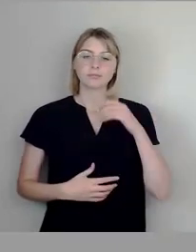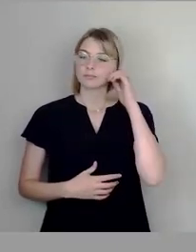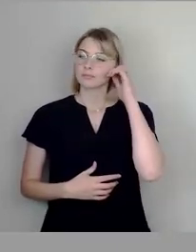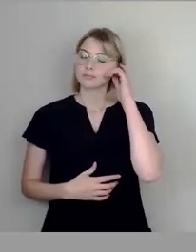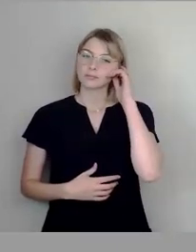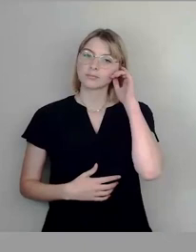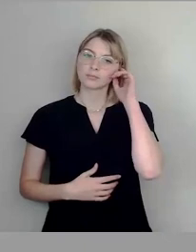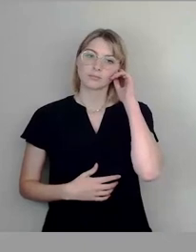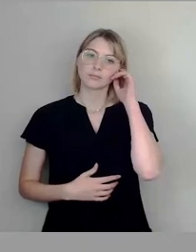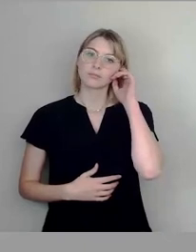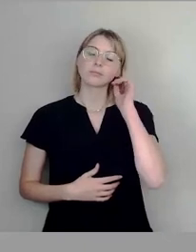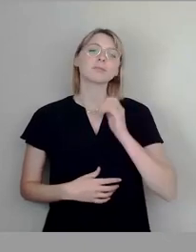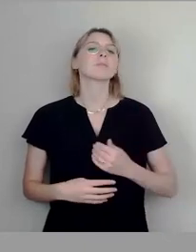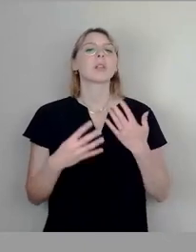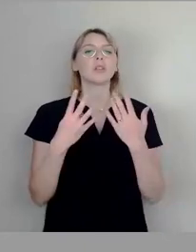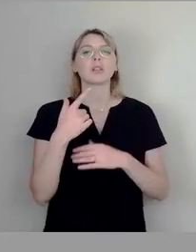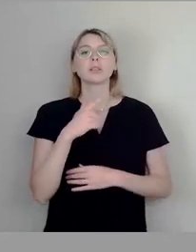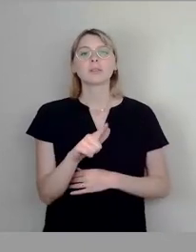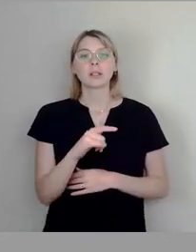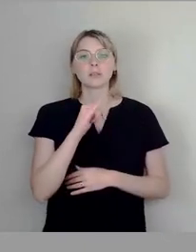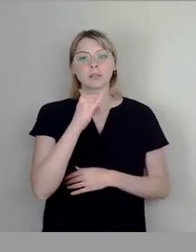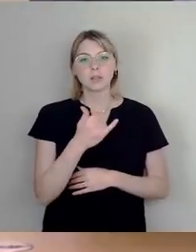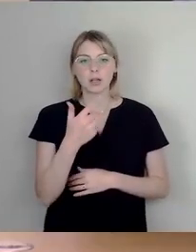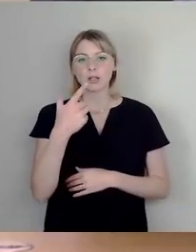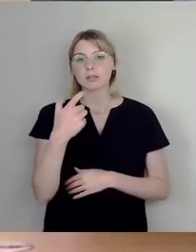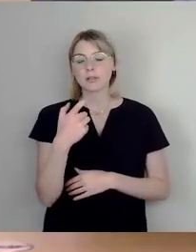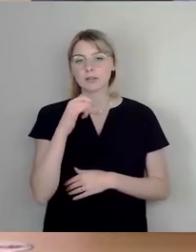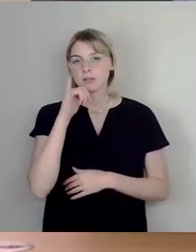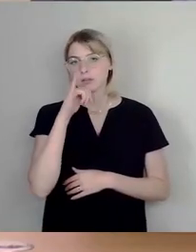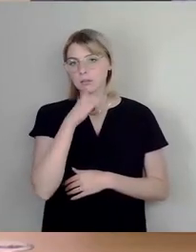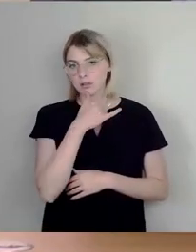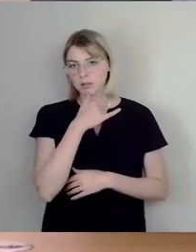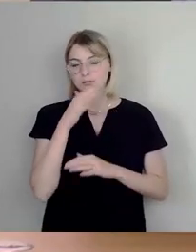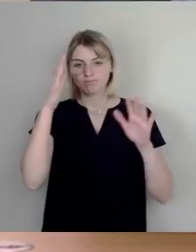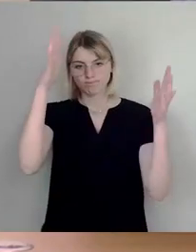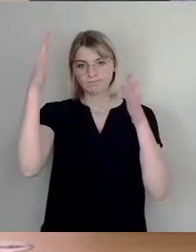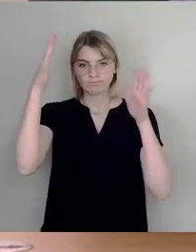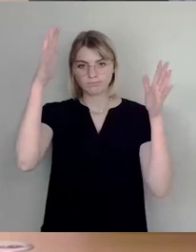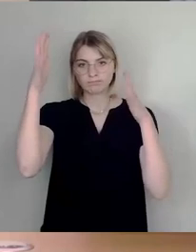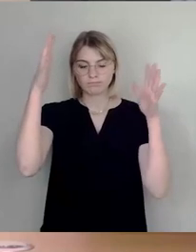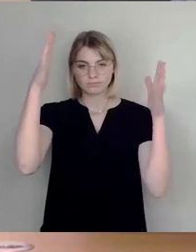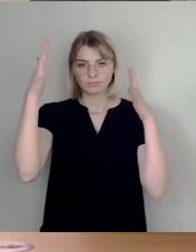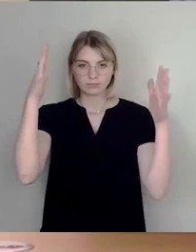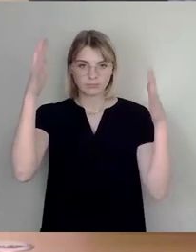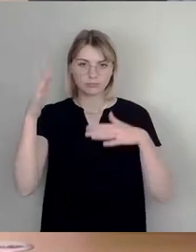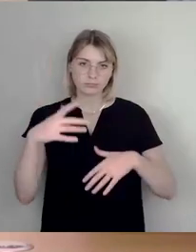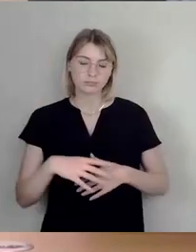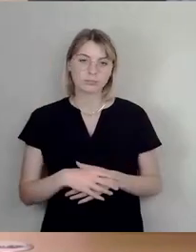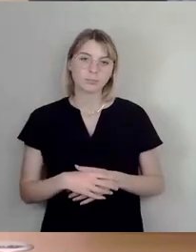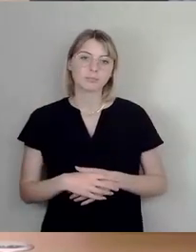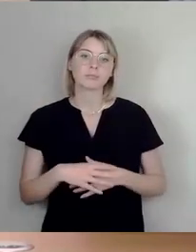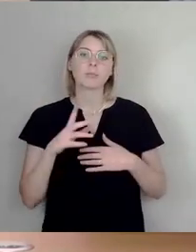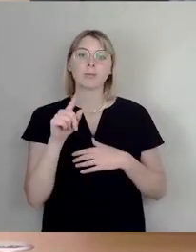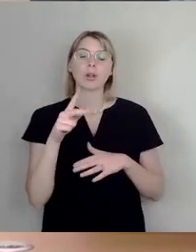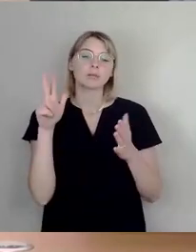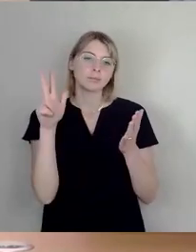bei 29 ja, 30 nein, so bestätigt,